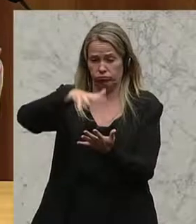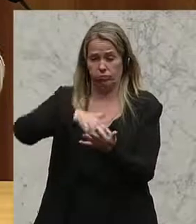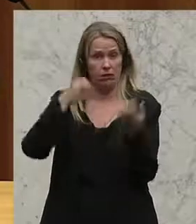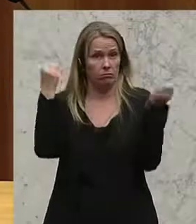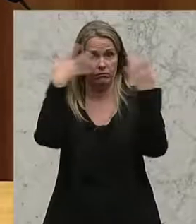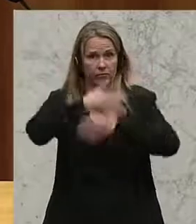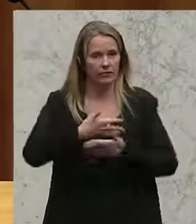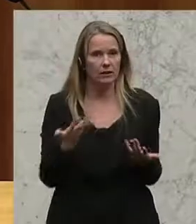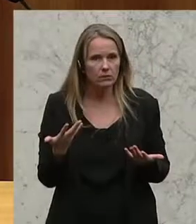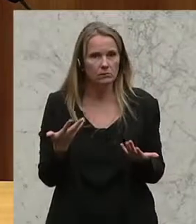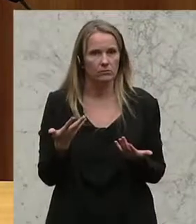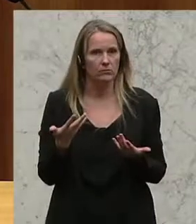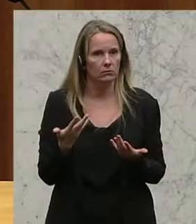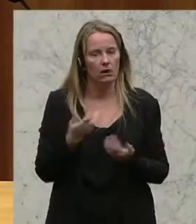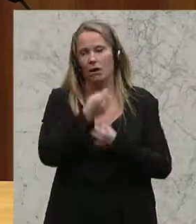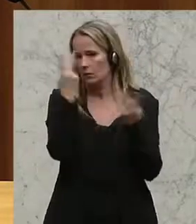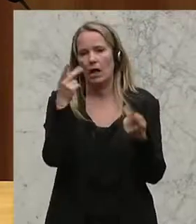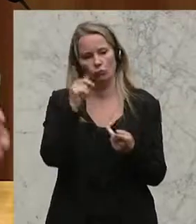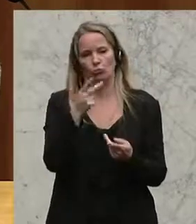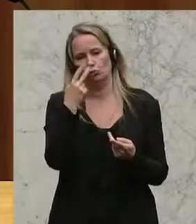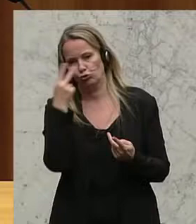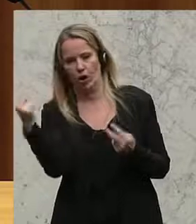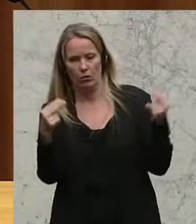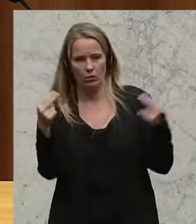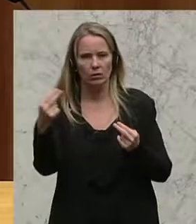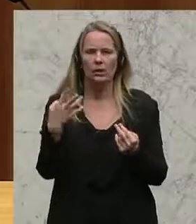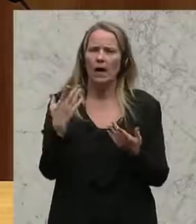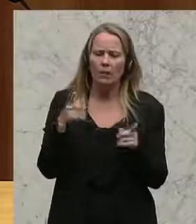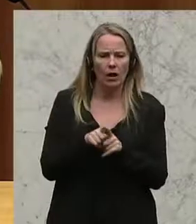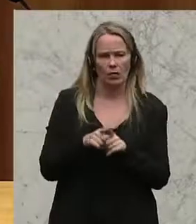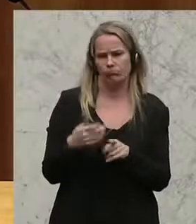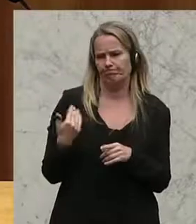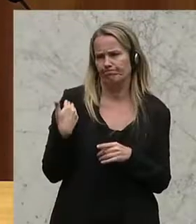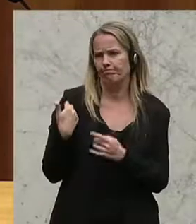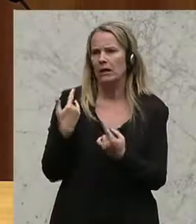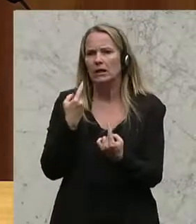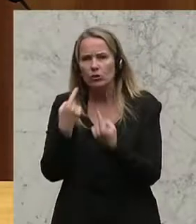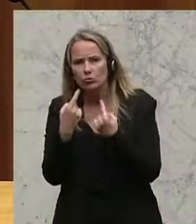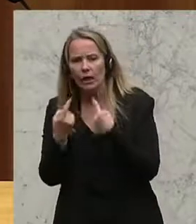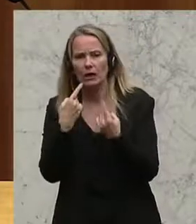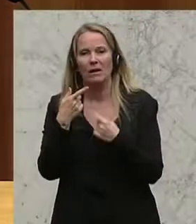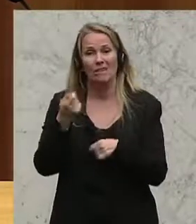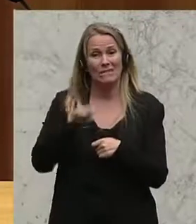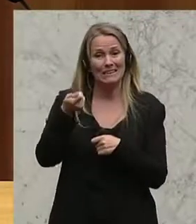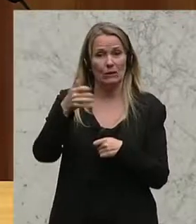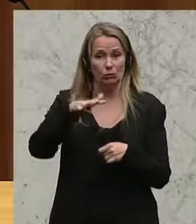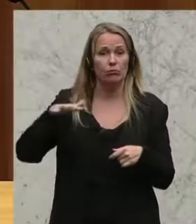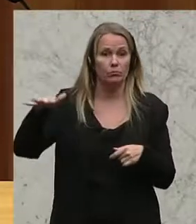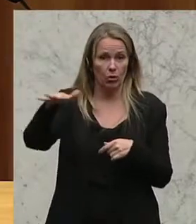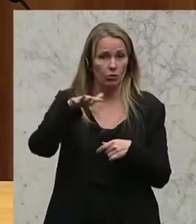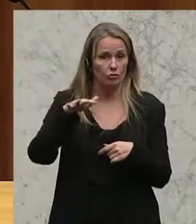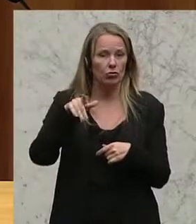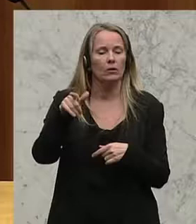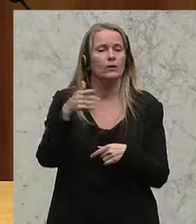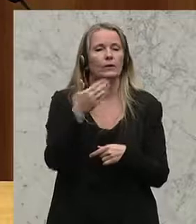können. Man muss das natürlich alles betrachten. Und in Gesprächen haben die Versicherungsbrauen schauen natürlich